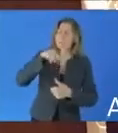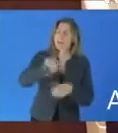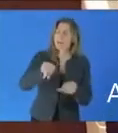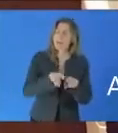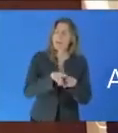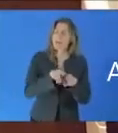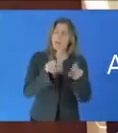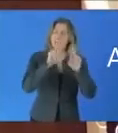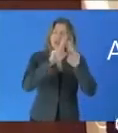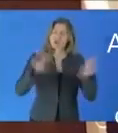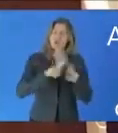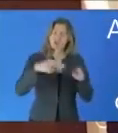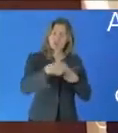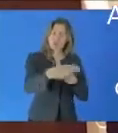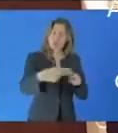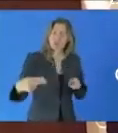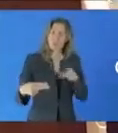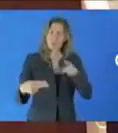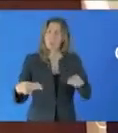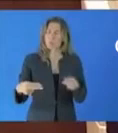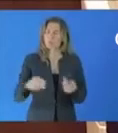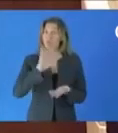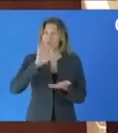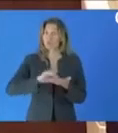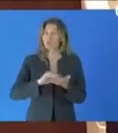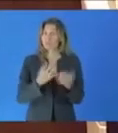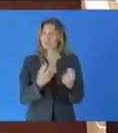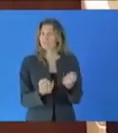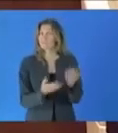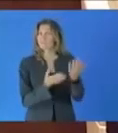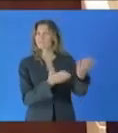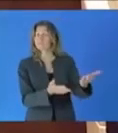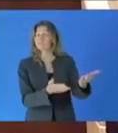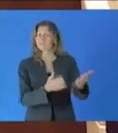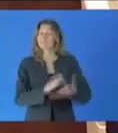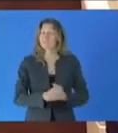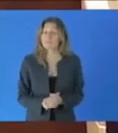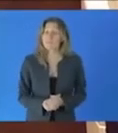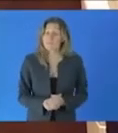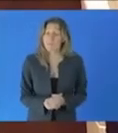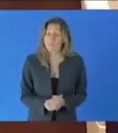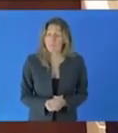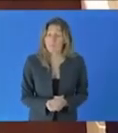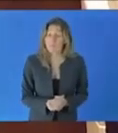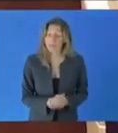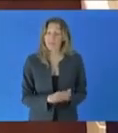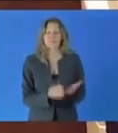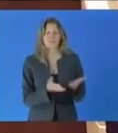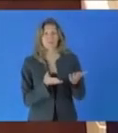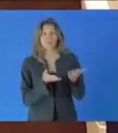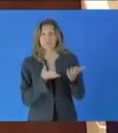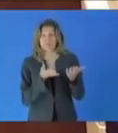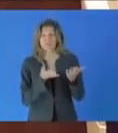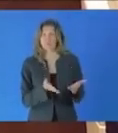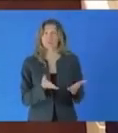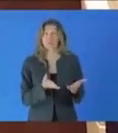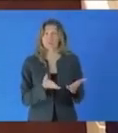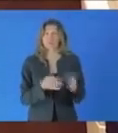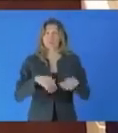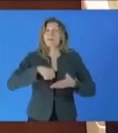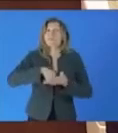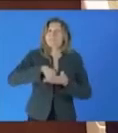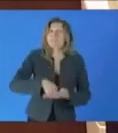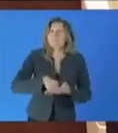occidentale et ses frontières internationales, document officiel mis à votre disposition. Ce qui correspond au minimum à un arrogement